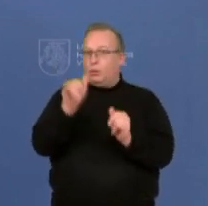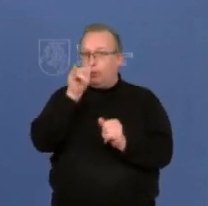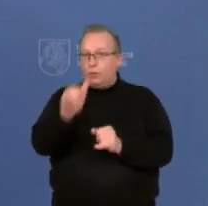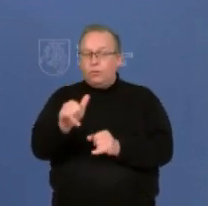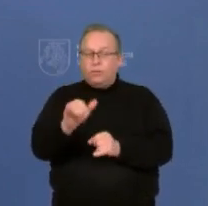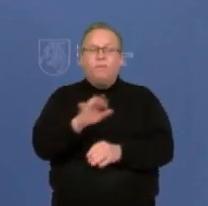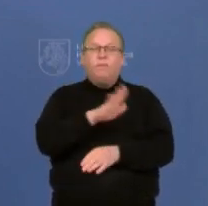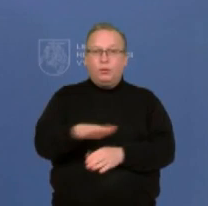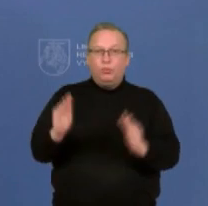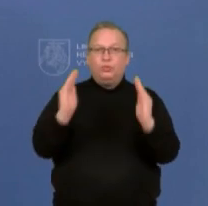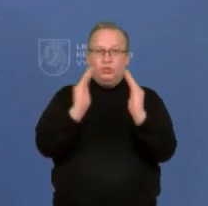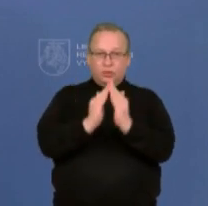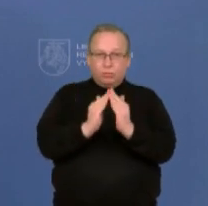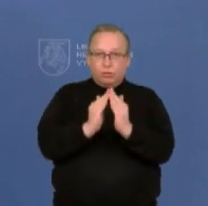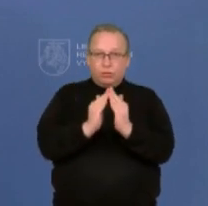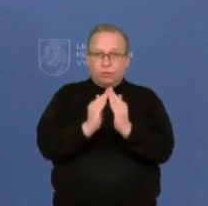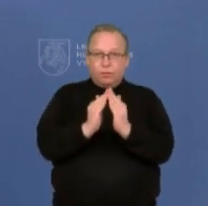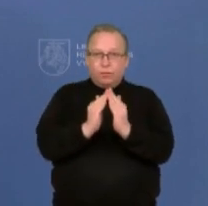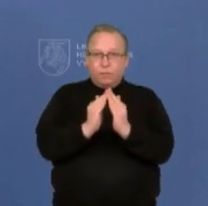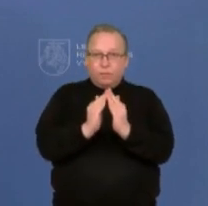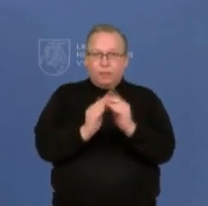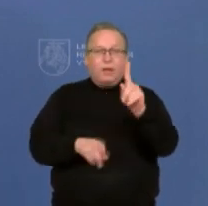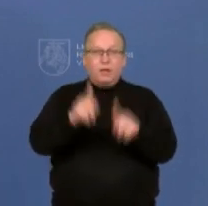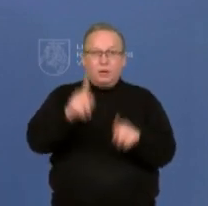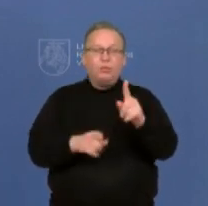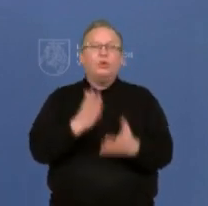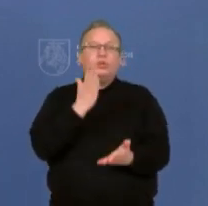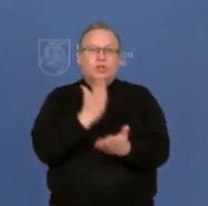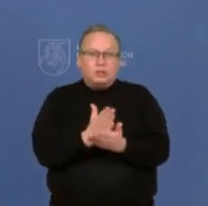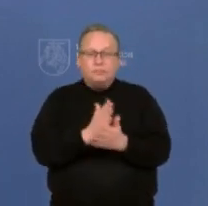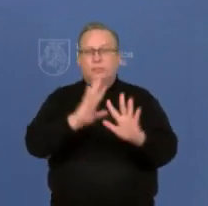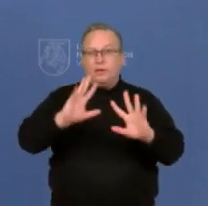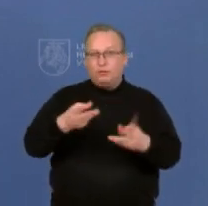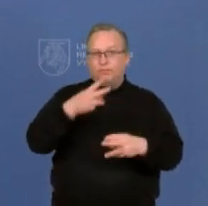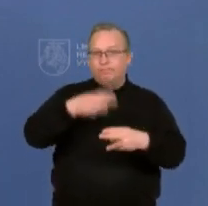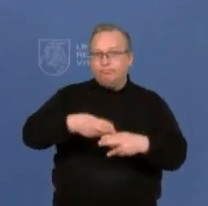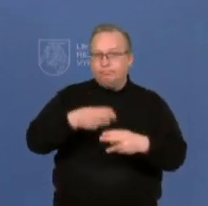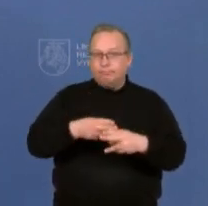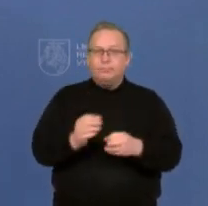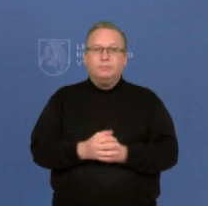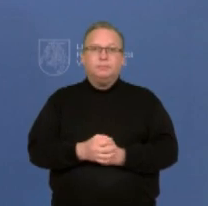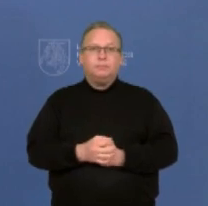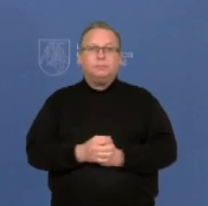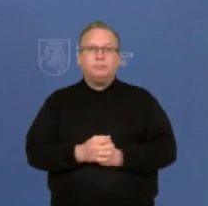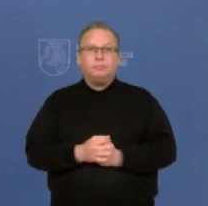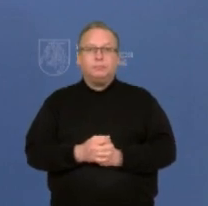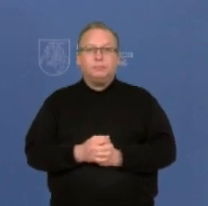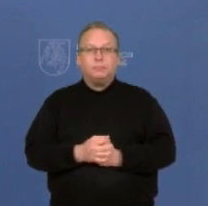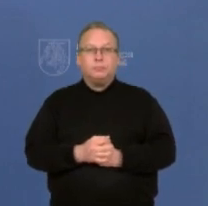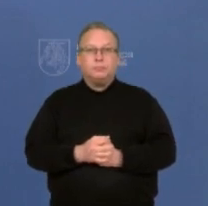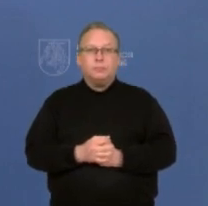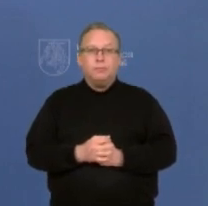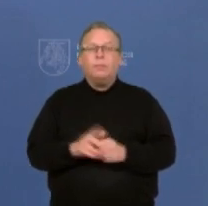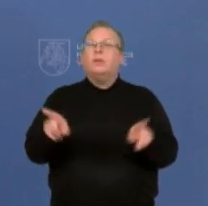jaučiatėt, kad yra simptomai. Na ir visada